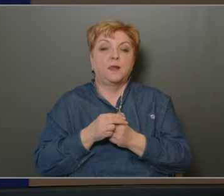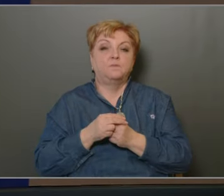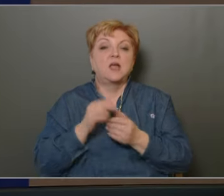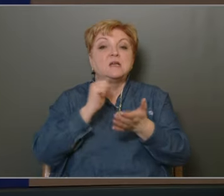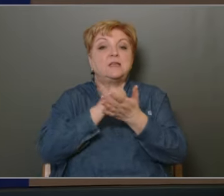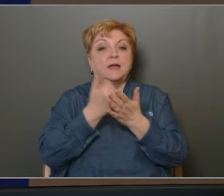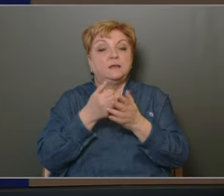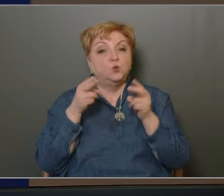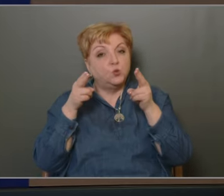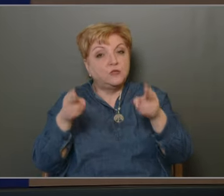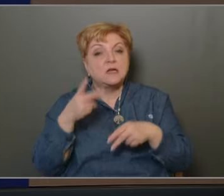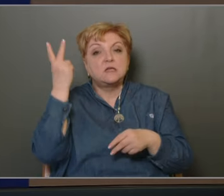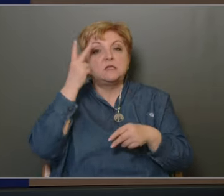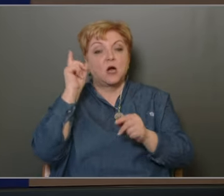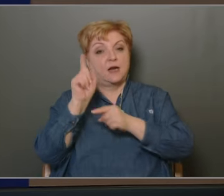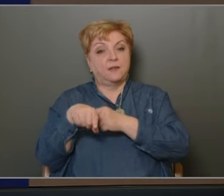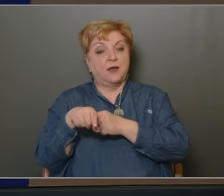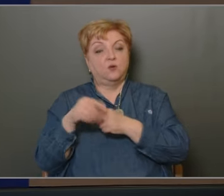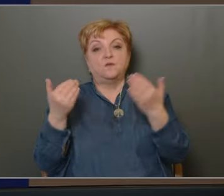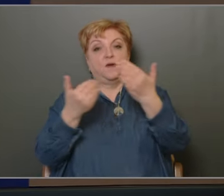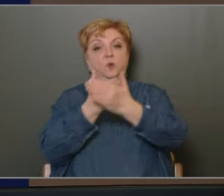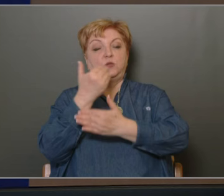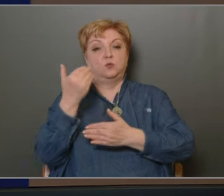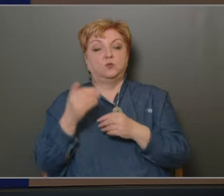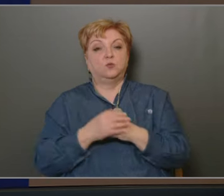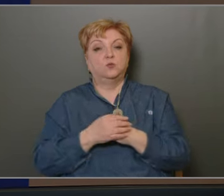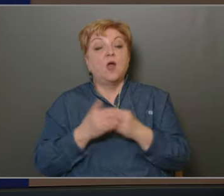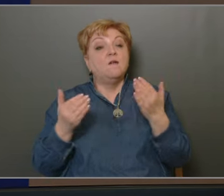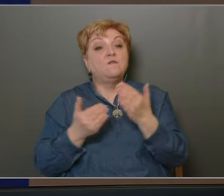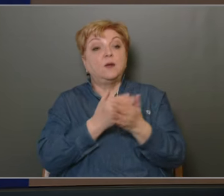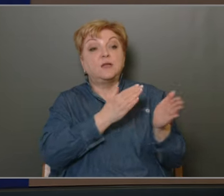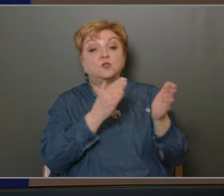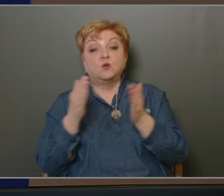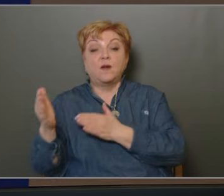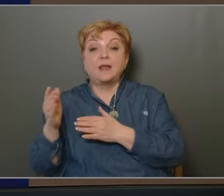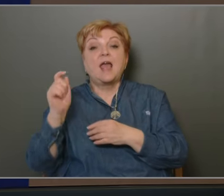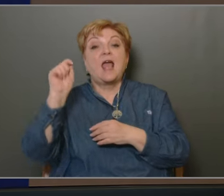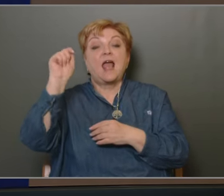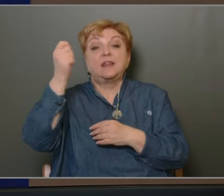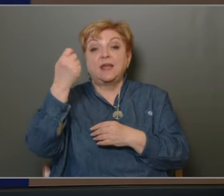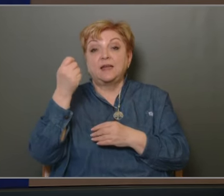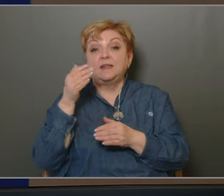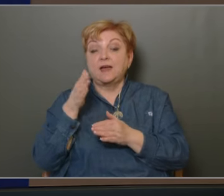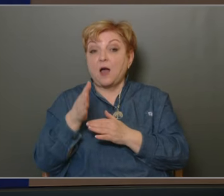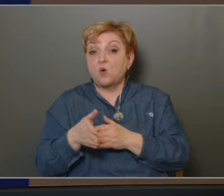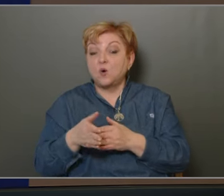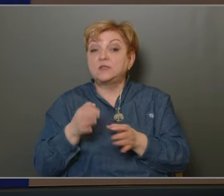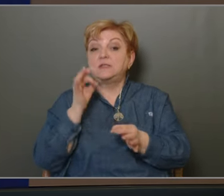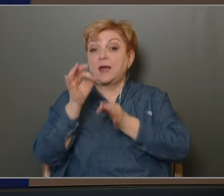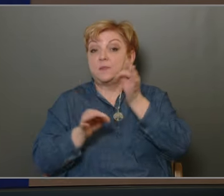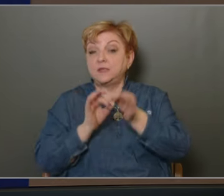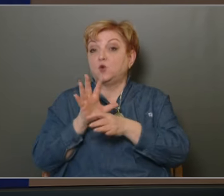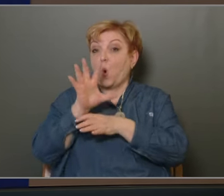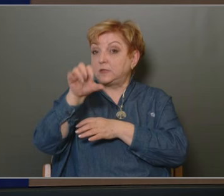Szeged úti szakrendelőt. Felújítottuk a felújítés során, az energetikához is természetszerűleg